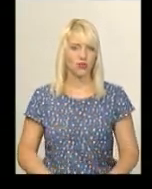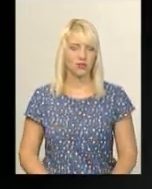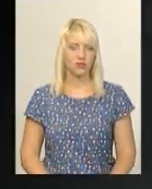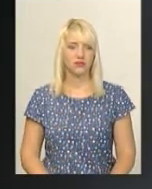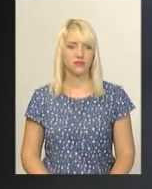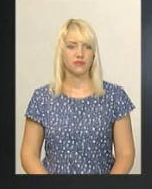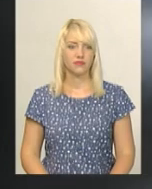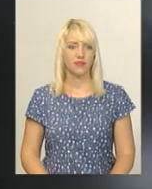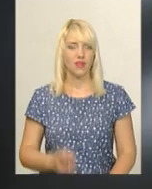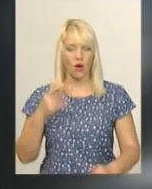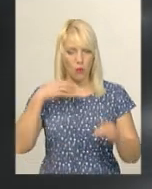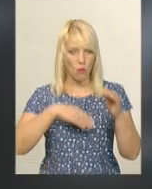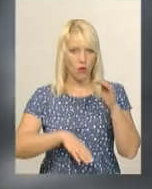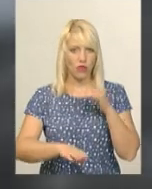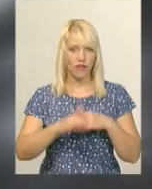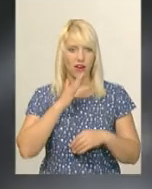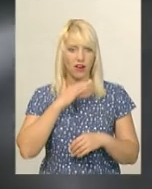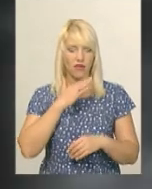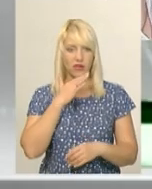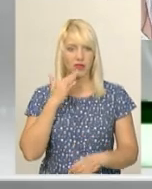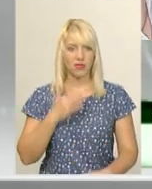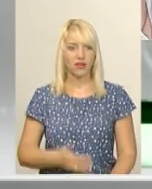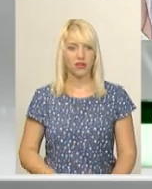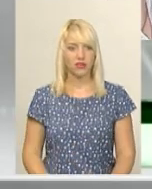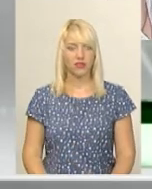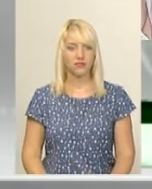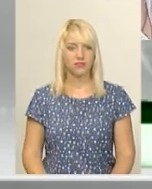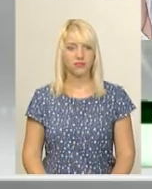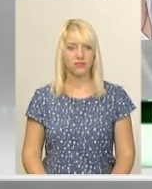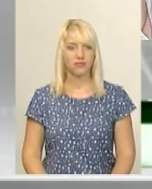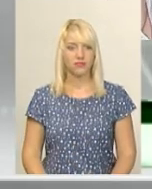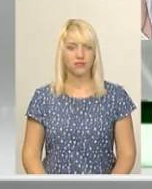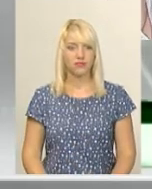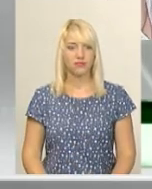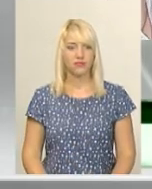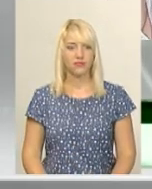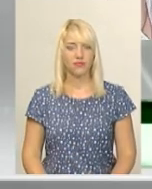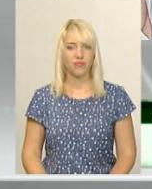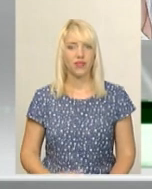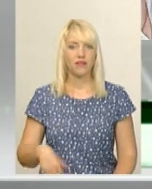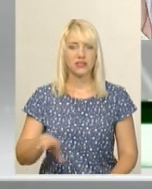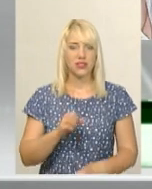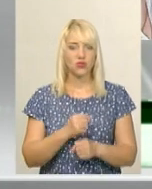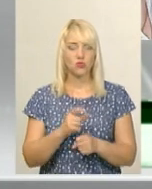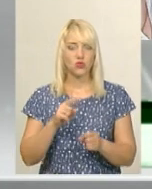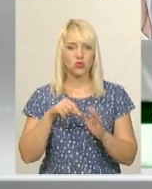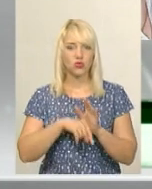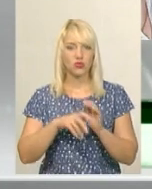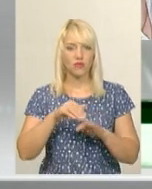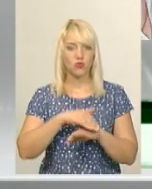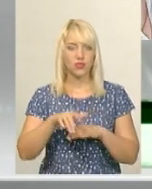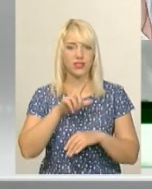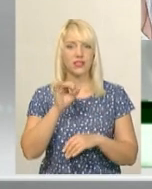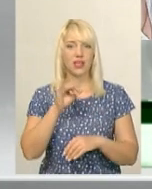Та це понятний рік. Восьмовки вже зроблені і відповідно, що стосується, наприклад, вулиці